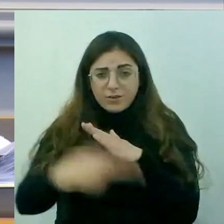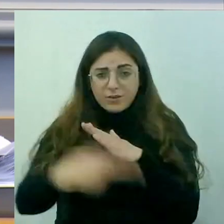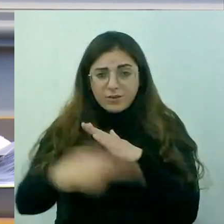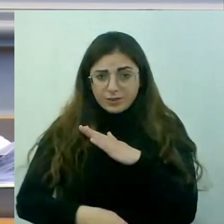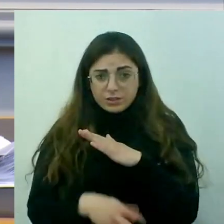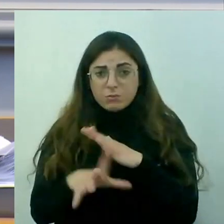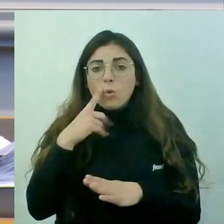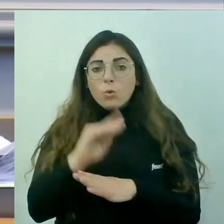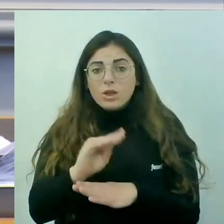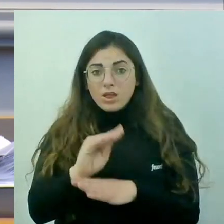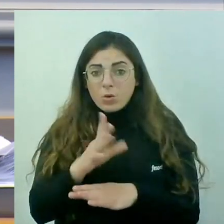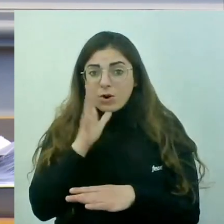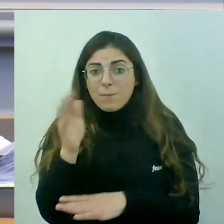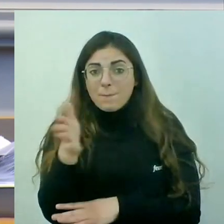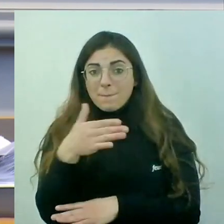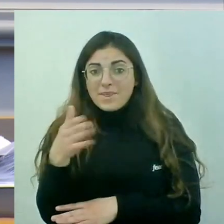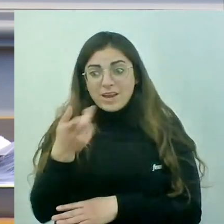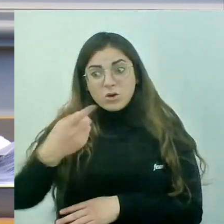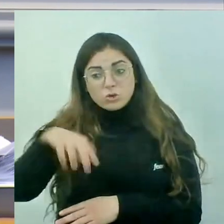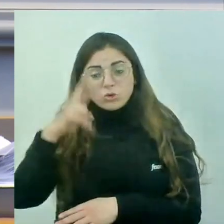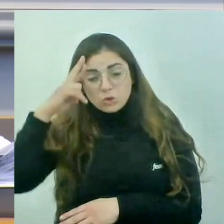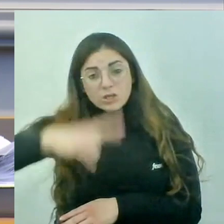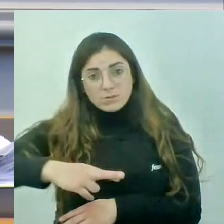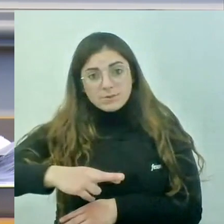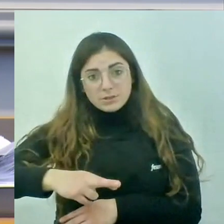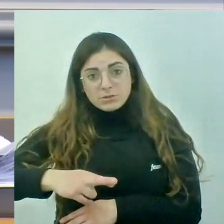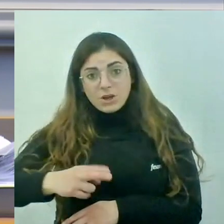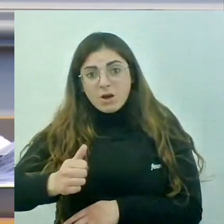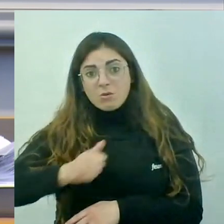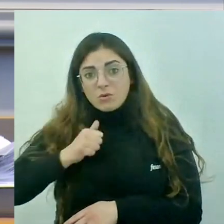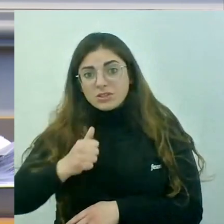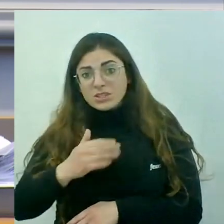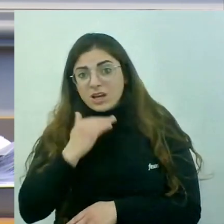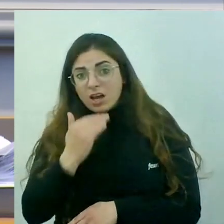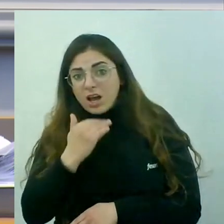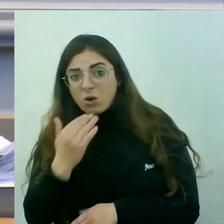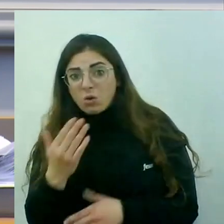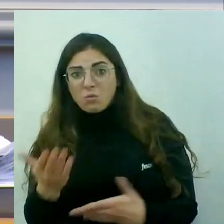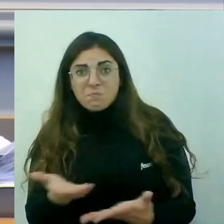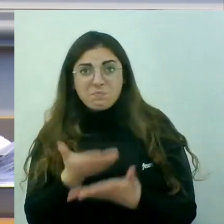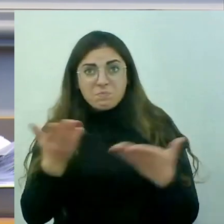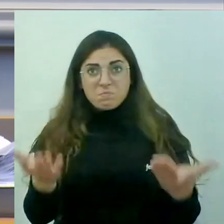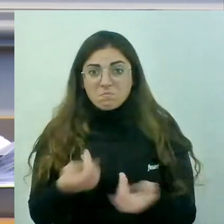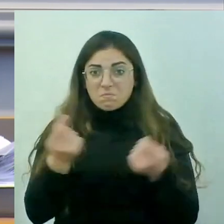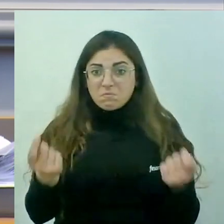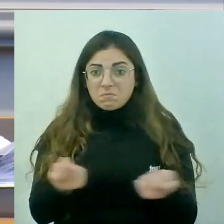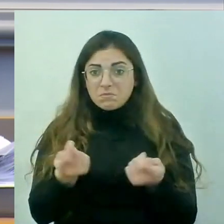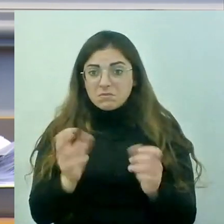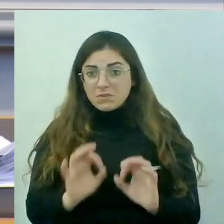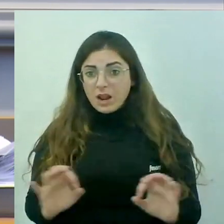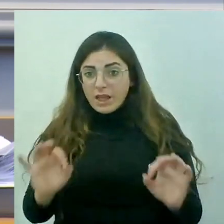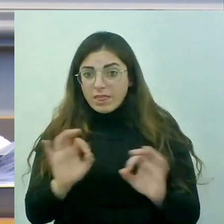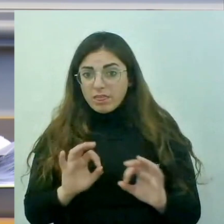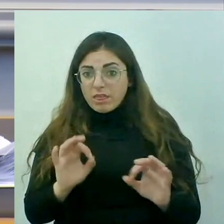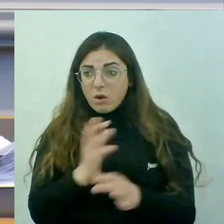bandera és inviolable. Alguns la respetamos i no la aprovechem per fer prestidigitació, ni juegos, ni